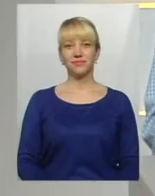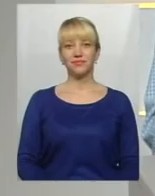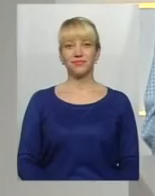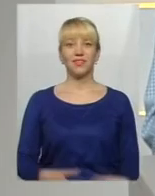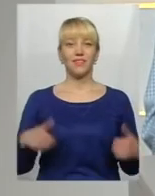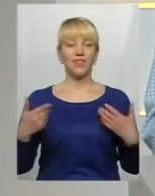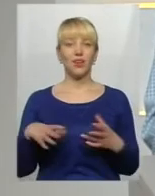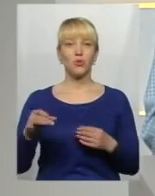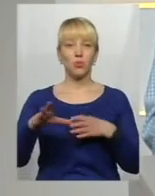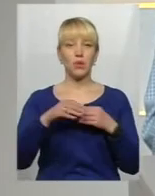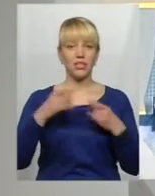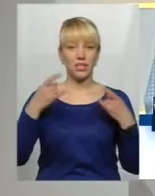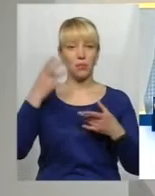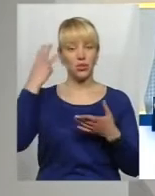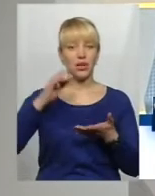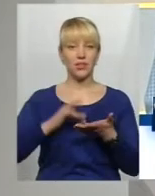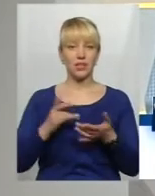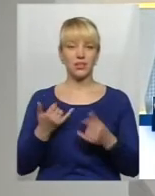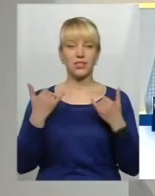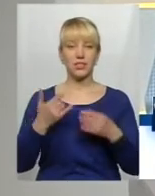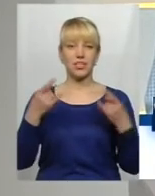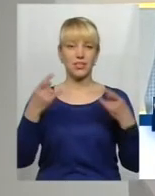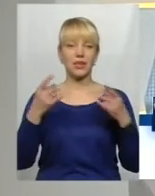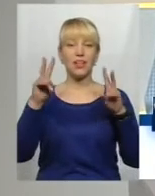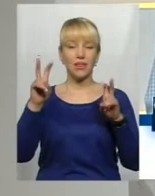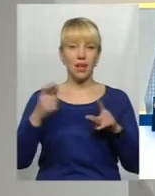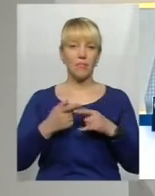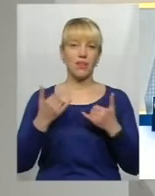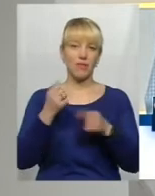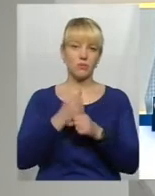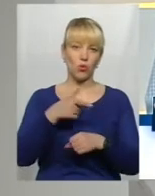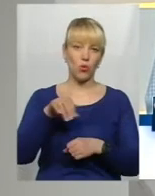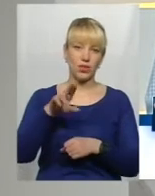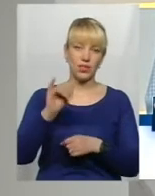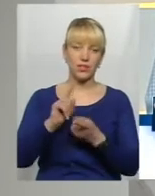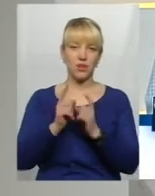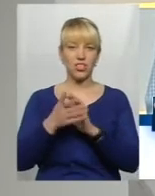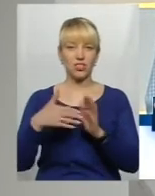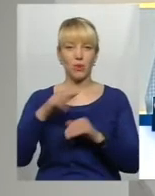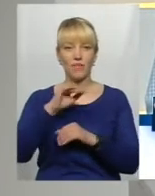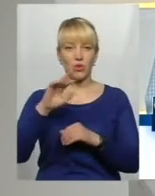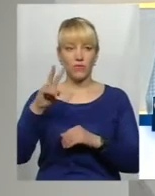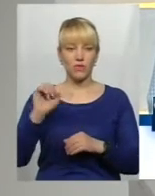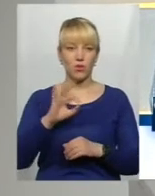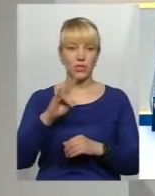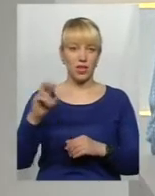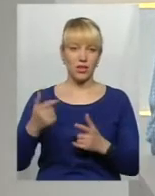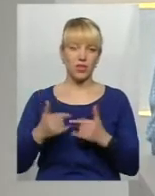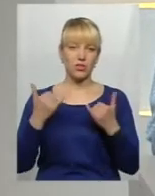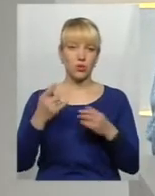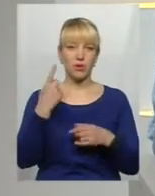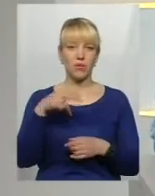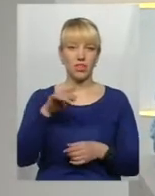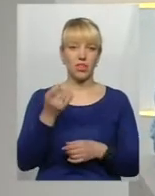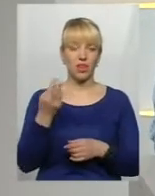Вітаю всіх, хто прийде в нас до телеканалу Поділля Центр. В ефірі тема. Для вас працює Володимир Гординський та Оксана Фіновська, перекладає на мову жестів. Сьогодні перше